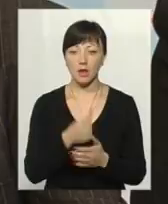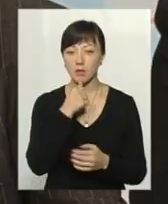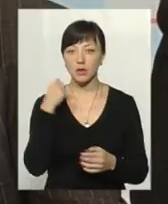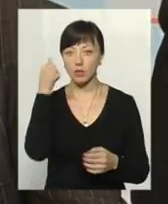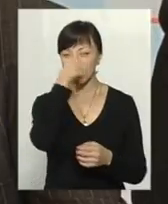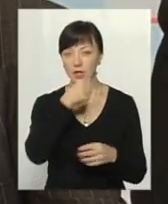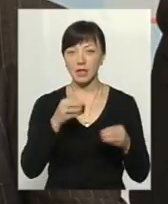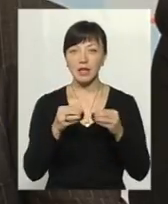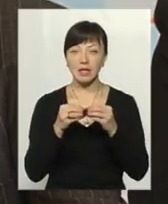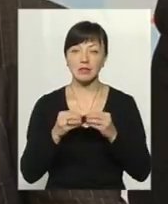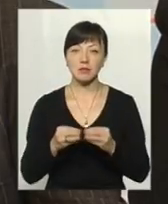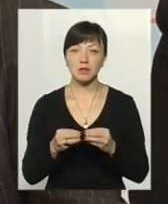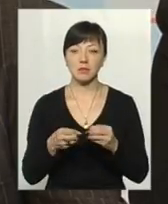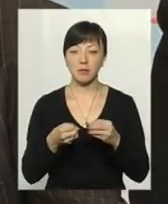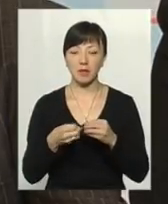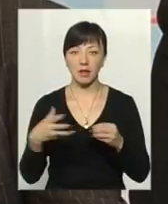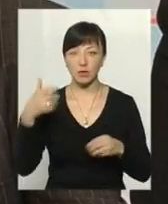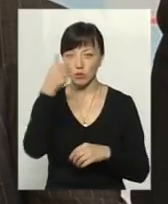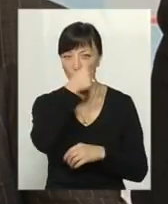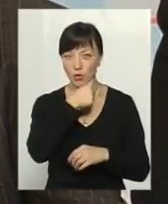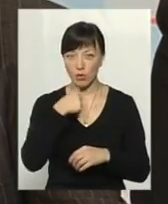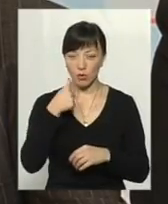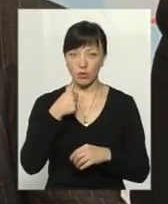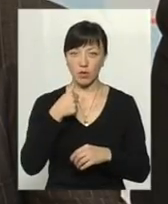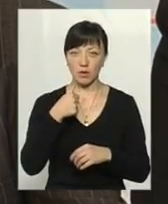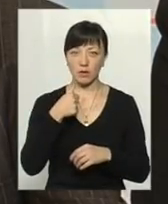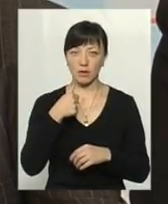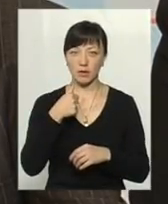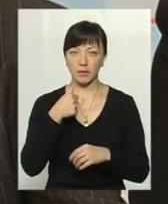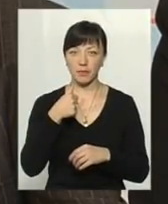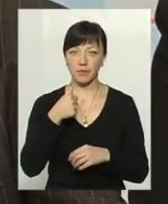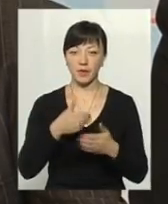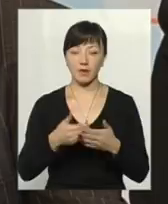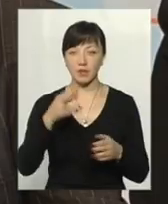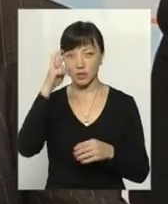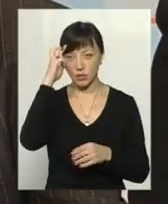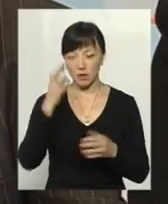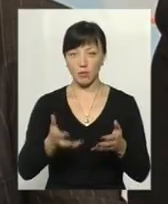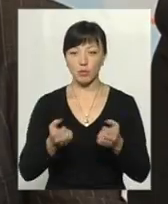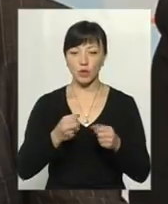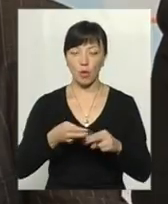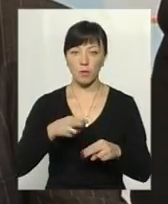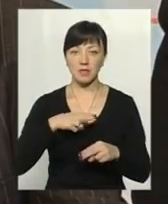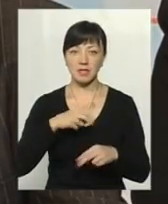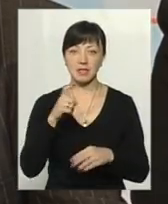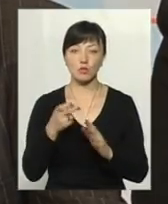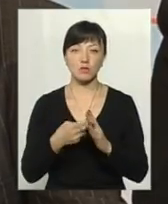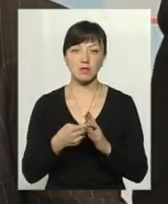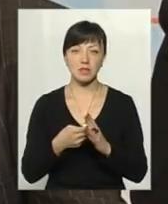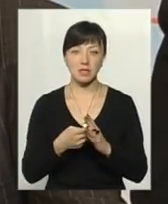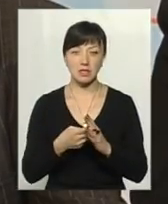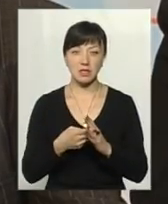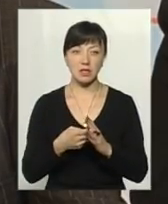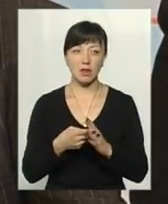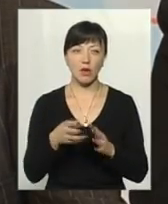рік, 10 місяців 2015 року, ми від держави отримали компенсацію за субсидії за